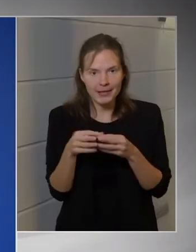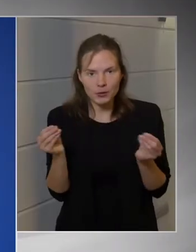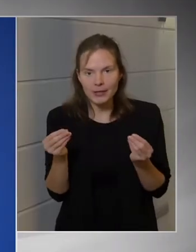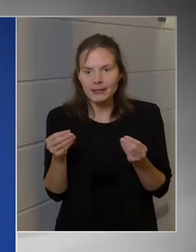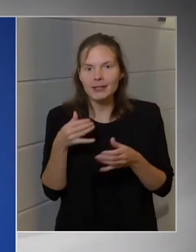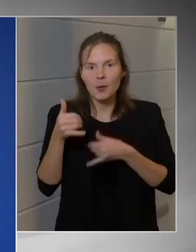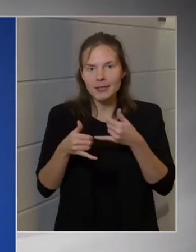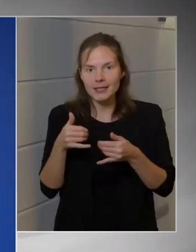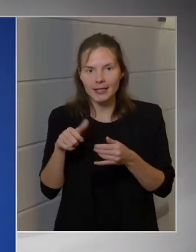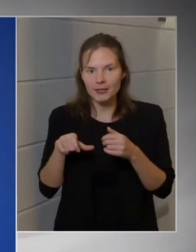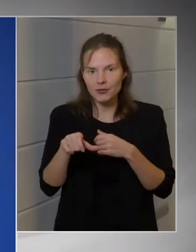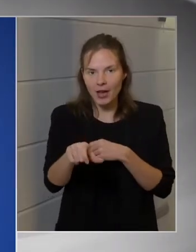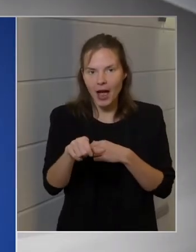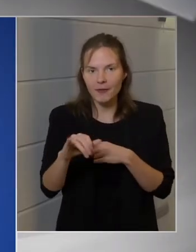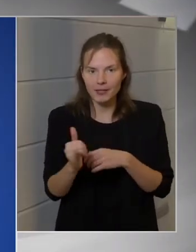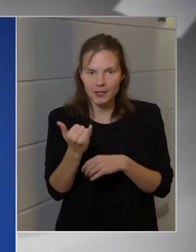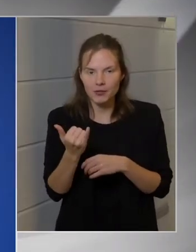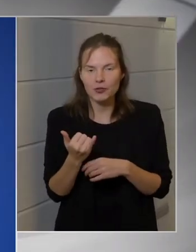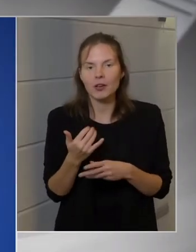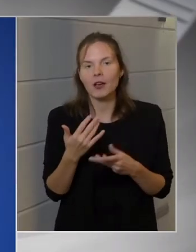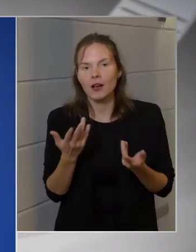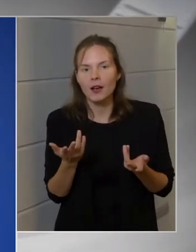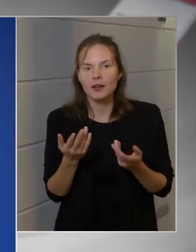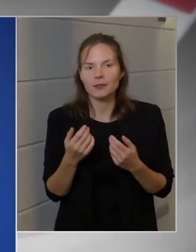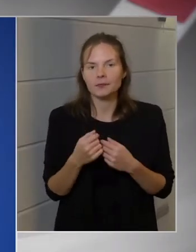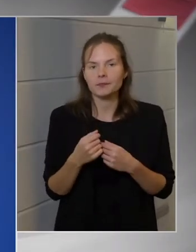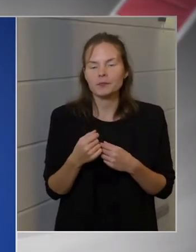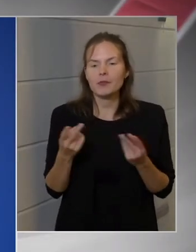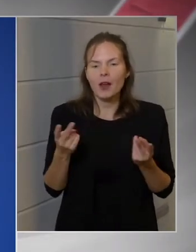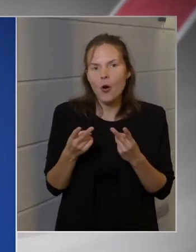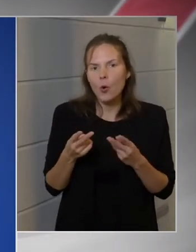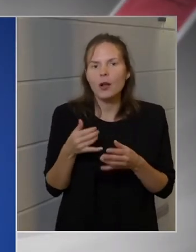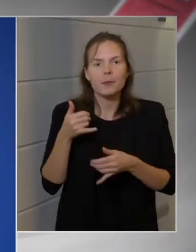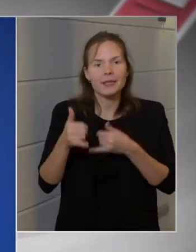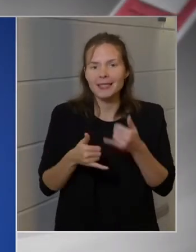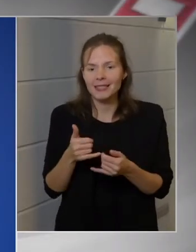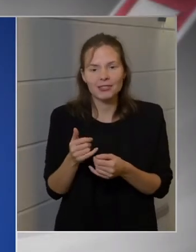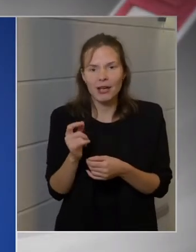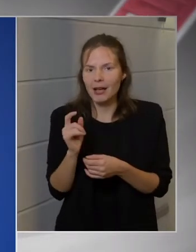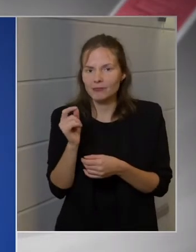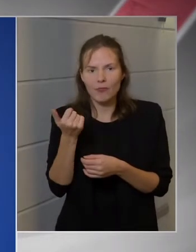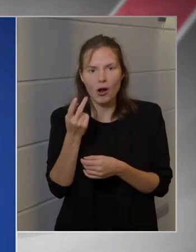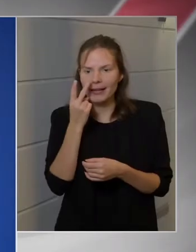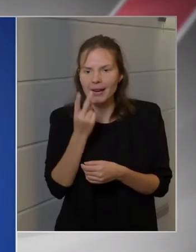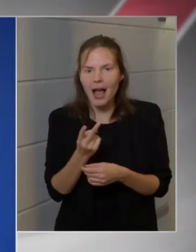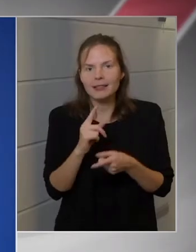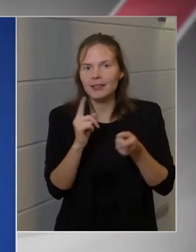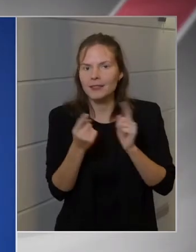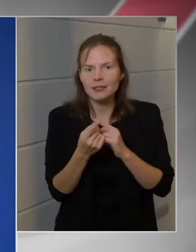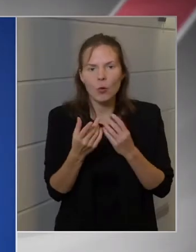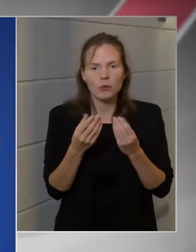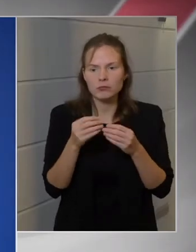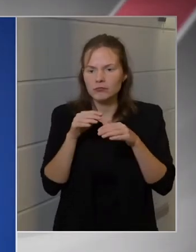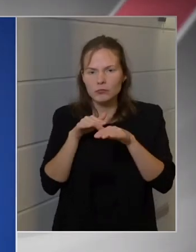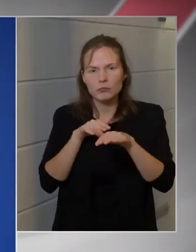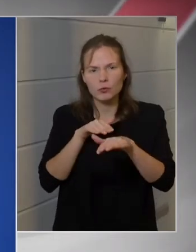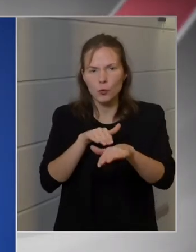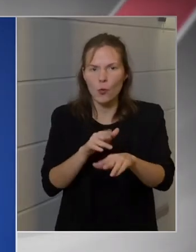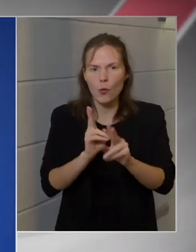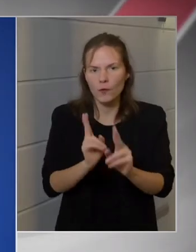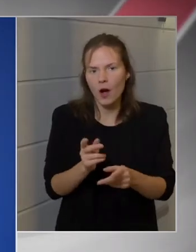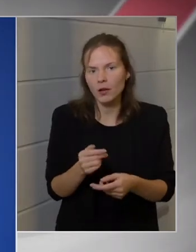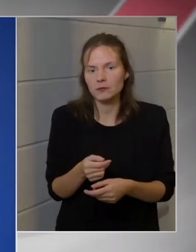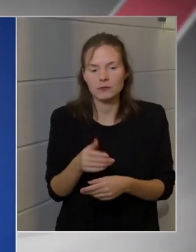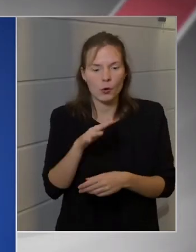biciklisávokat is, ahol biciklistát ezek jó részén nem vagy alig látni, viszont hihetetlen dugók alakultak ki, ami